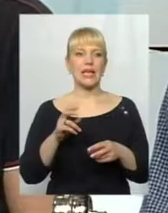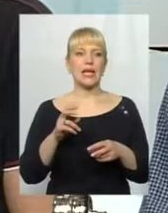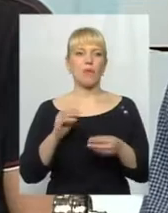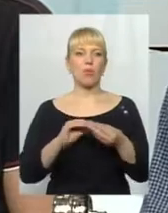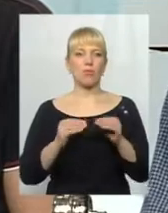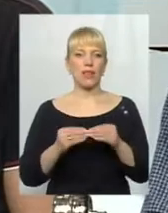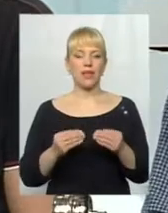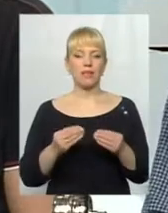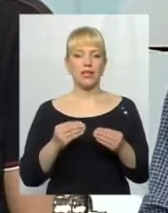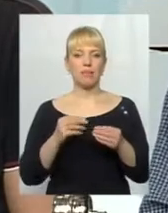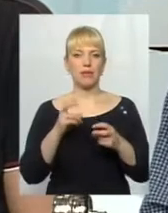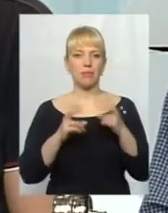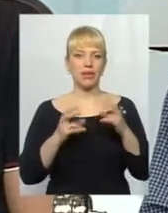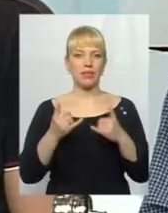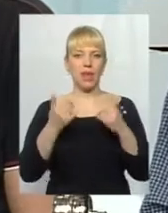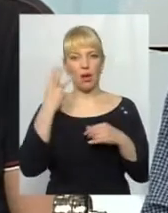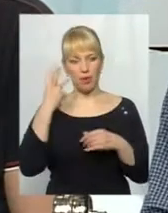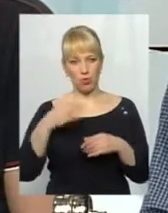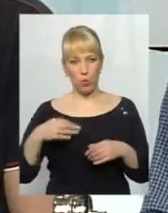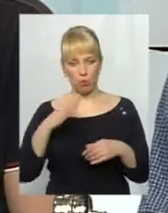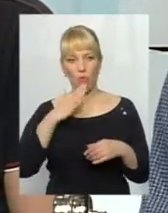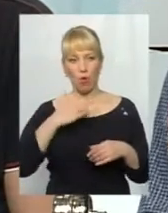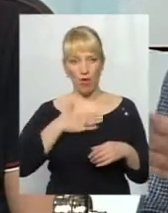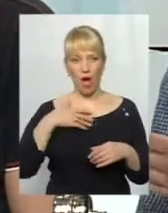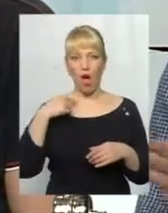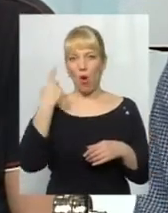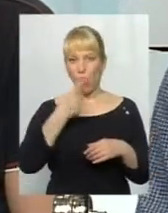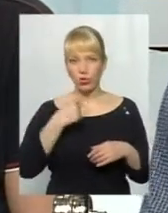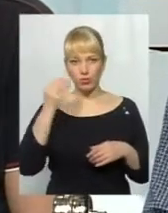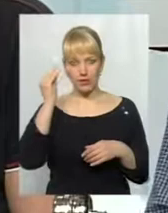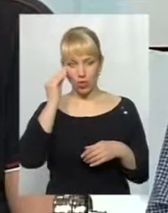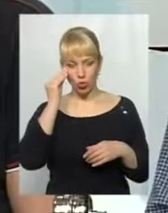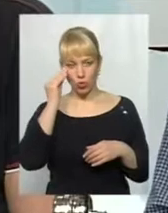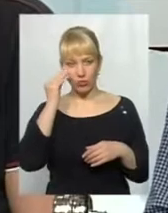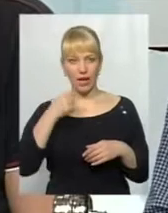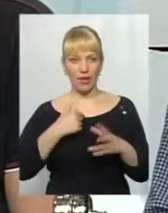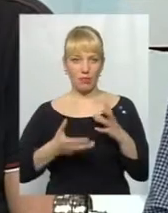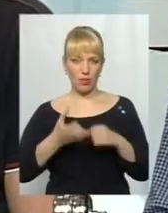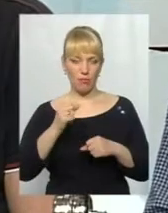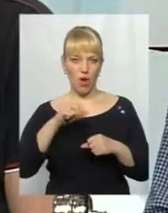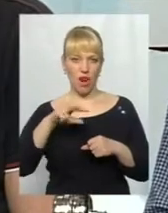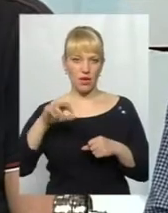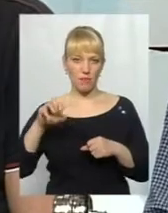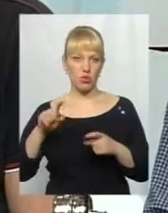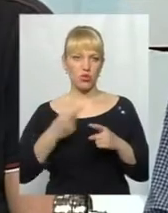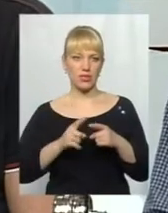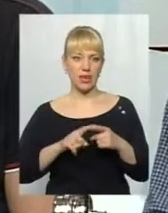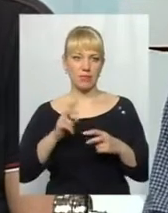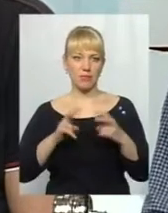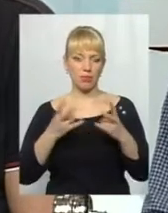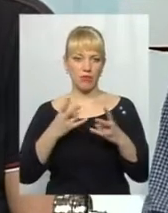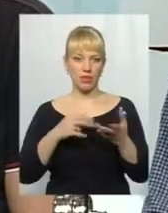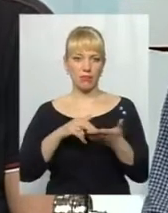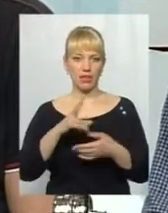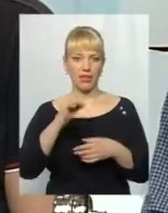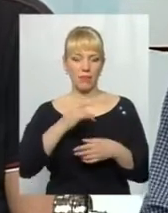Хмельницької області. Моя особиста думка, і я підтримую тут пана Ліма, в тому, що це підприємство має піти на